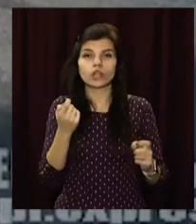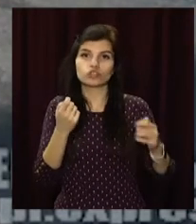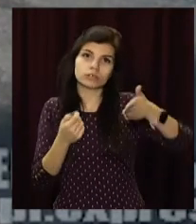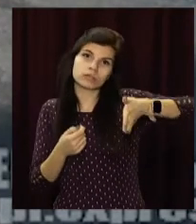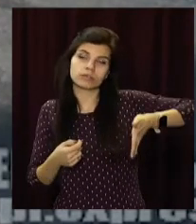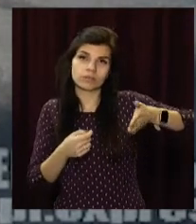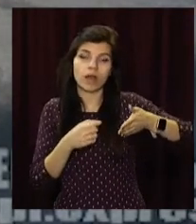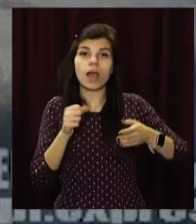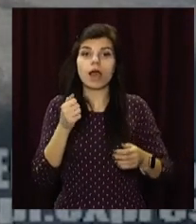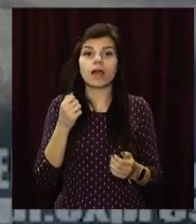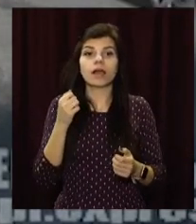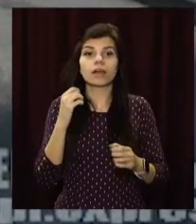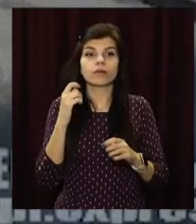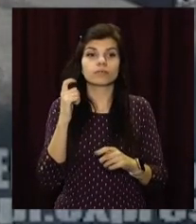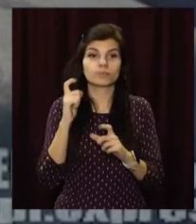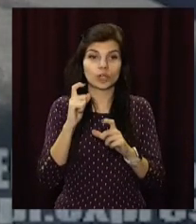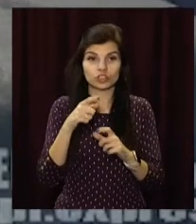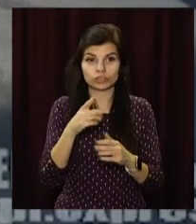А у фури вирвало двері причепа.